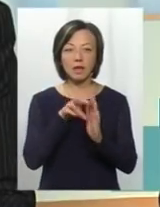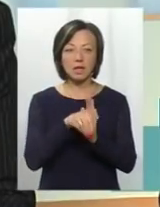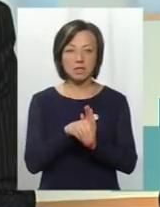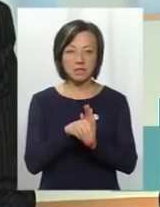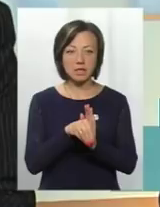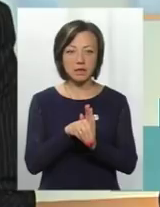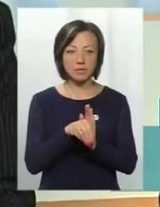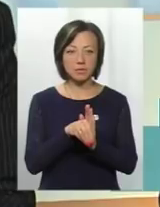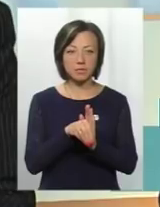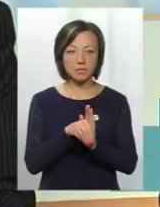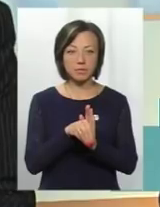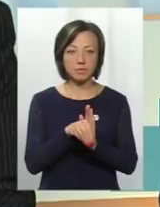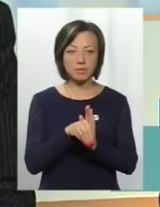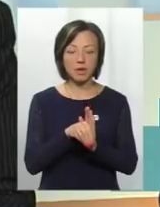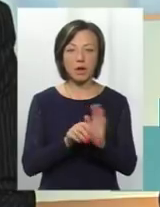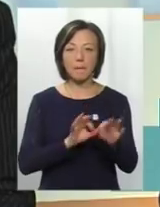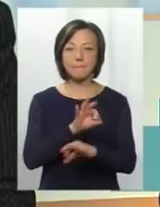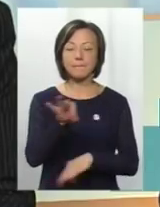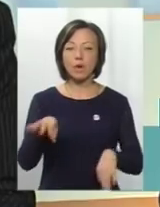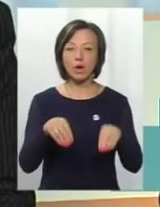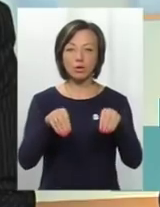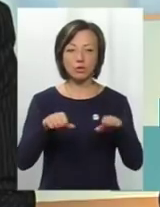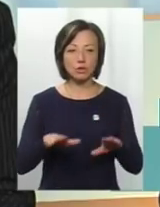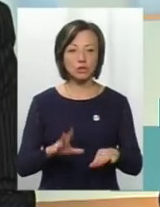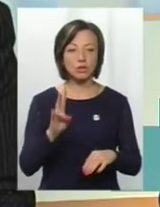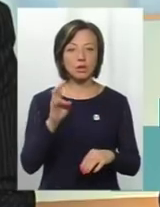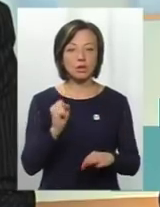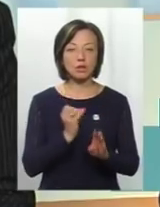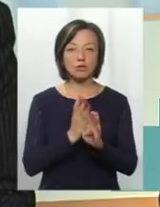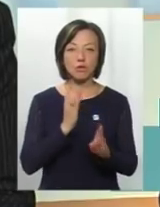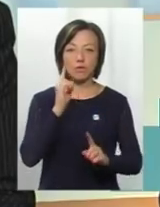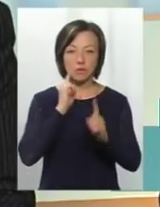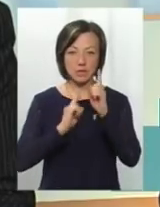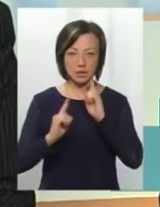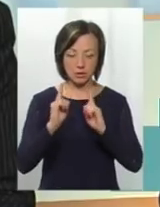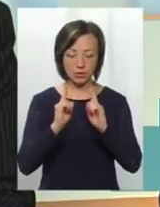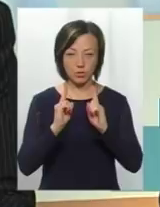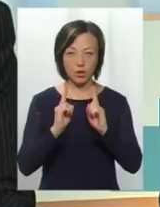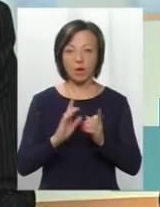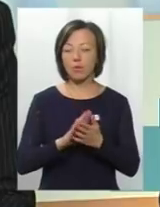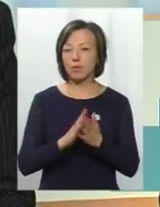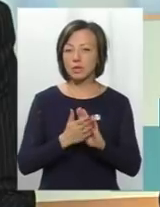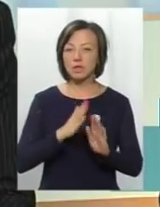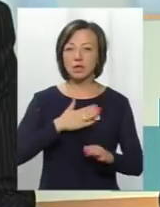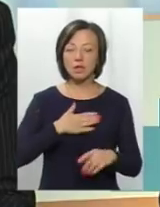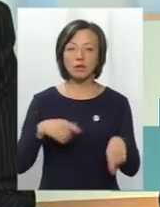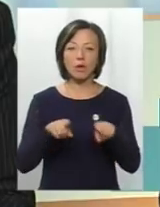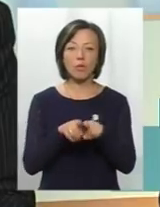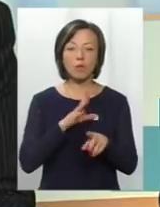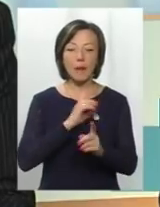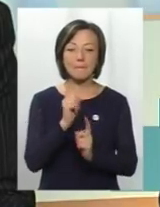проєкту рішення на чергову сесію обласної ради. Тобто позиція наша була такою, щоб